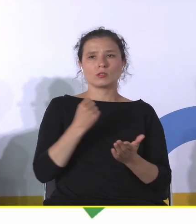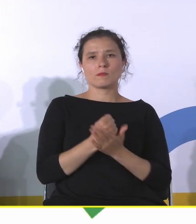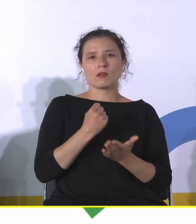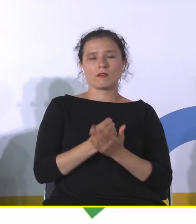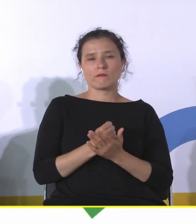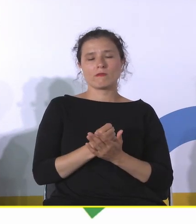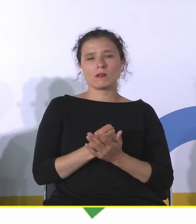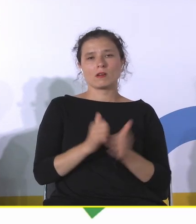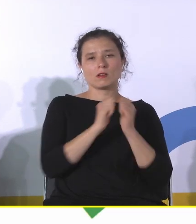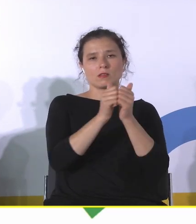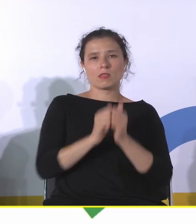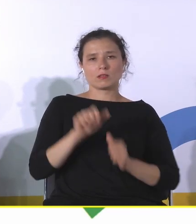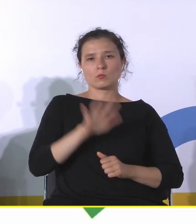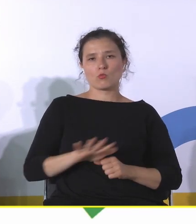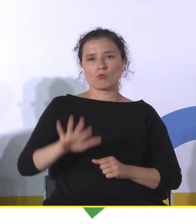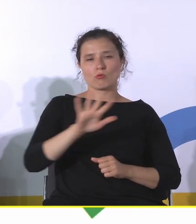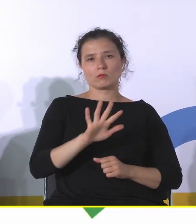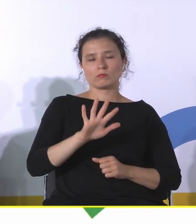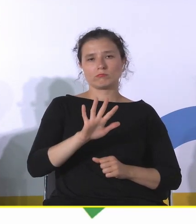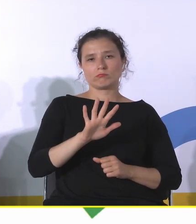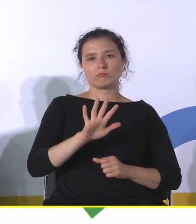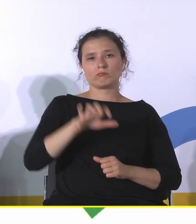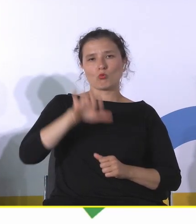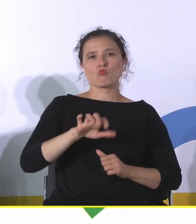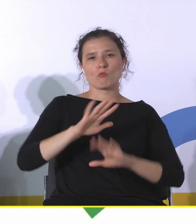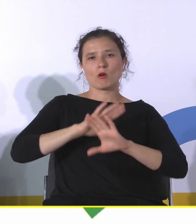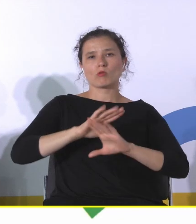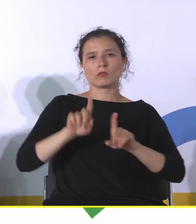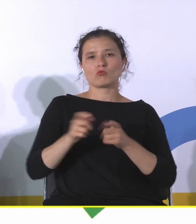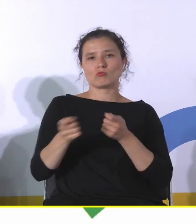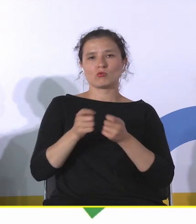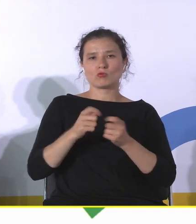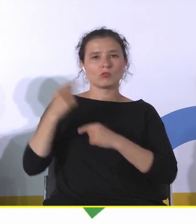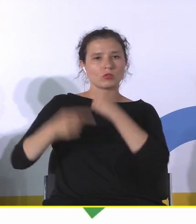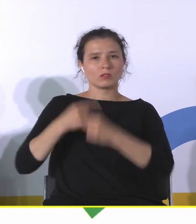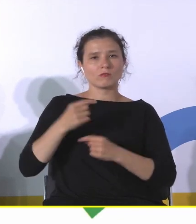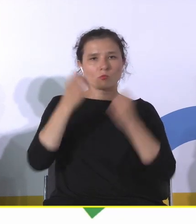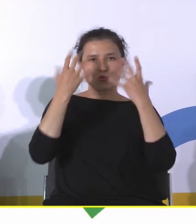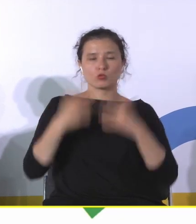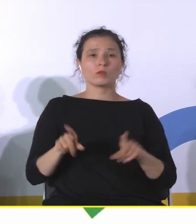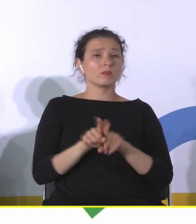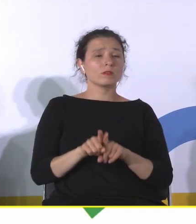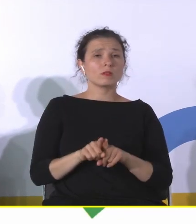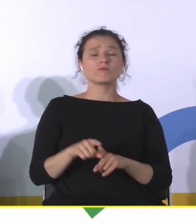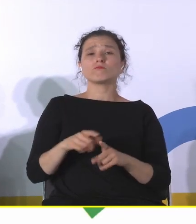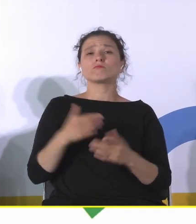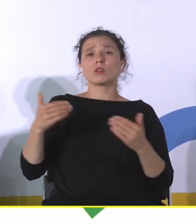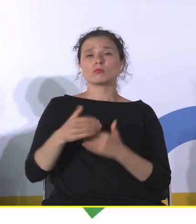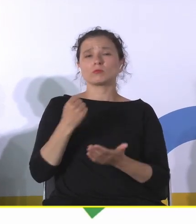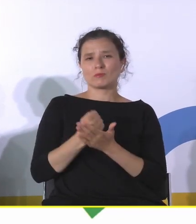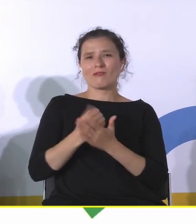społecznej w ochronie i zarządzaniu dziejstwem kulturowym, wreszcie nad kwestią tożsamości.